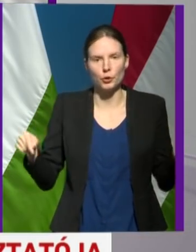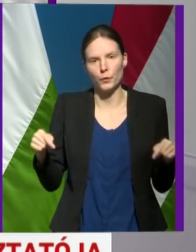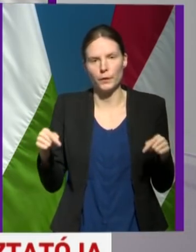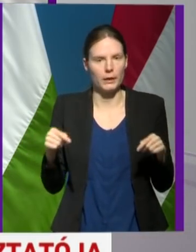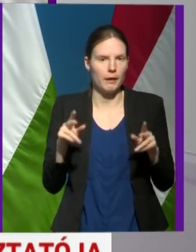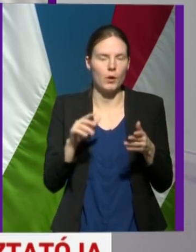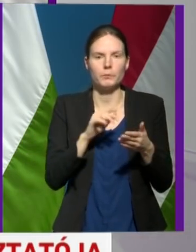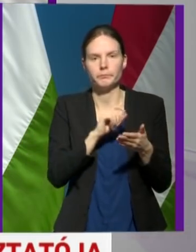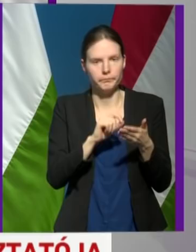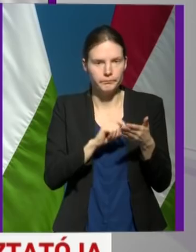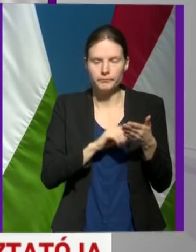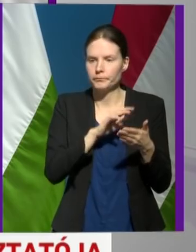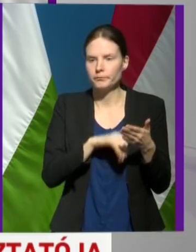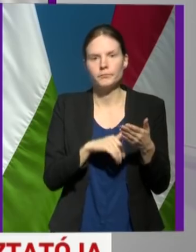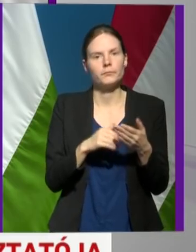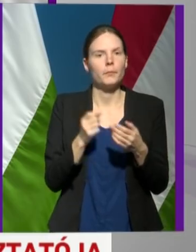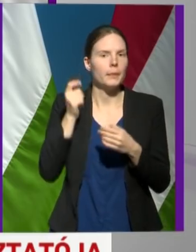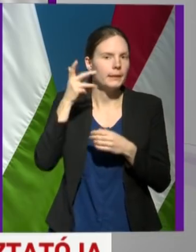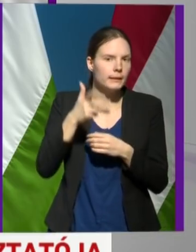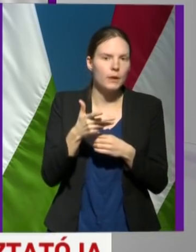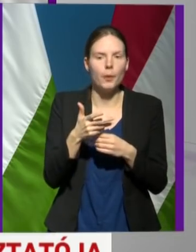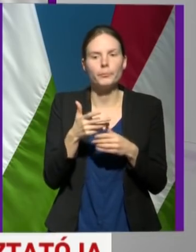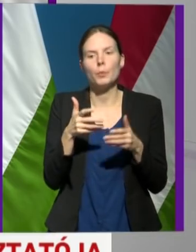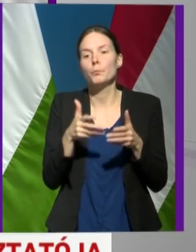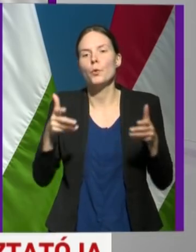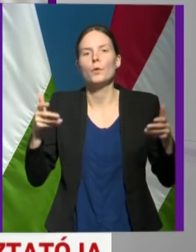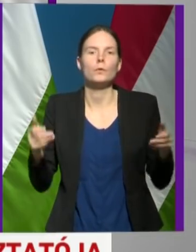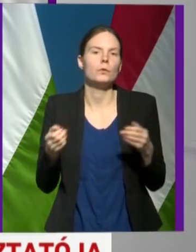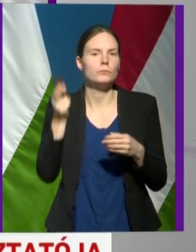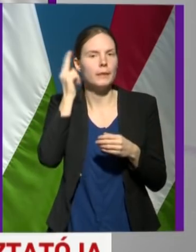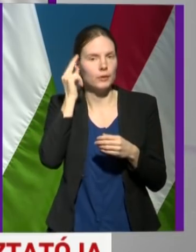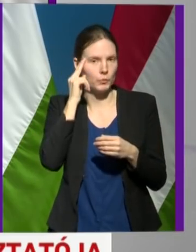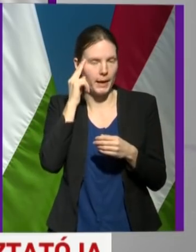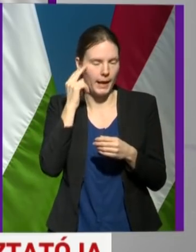megjelenik, napról napra bővül az ismeretek tára.